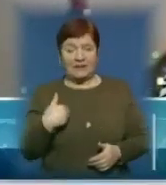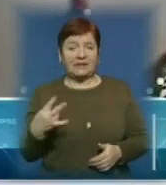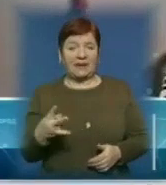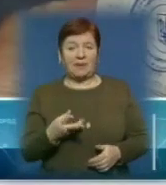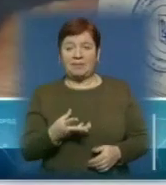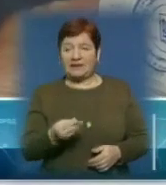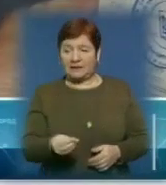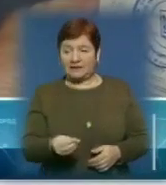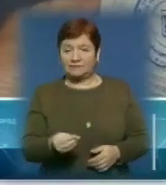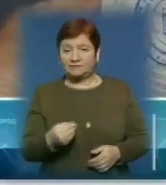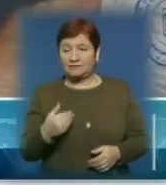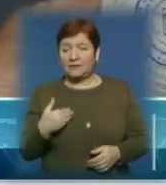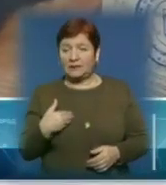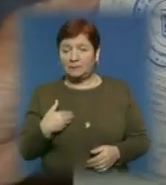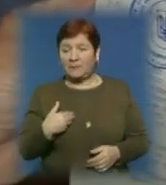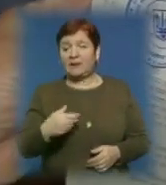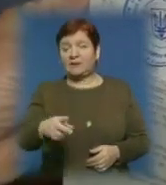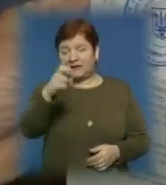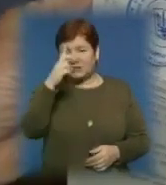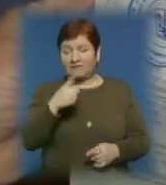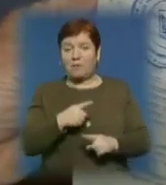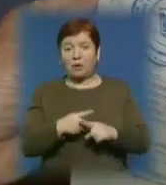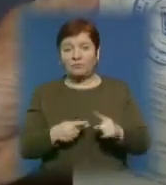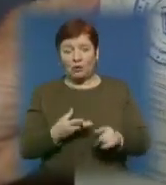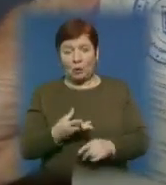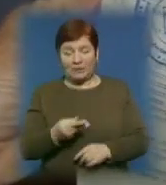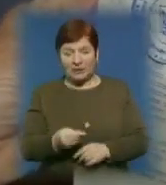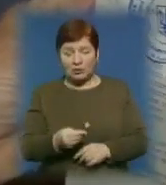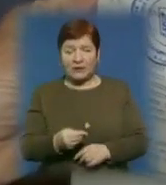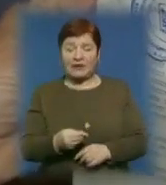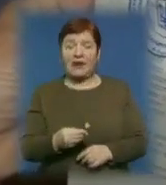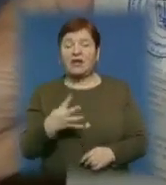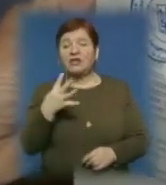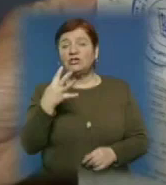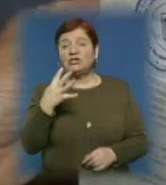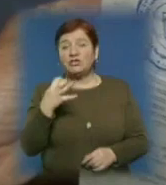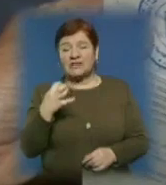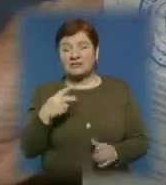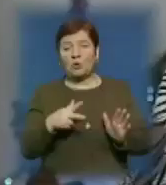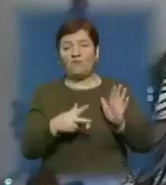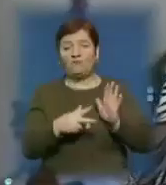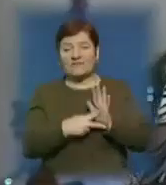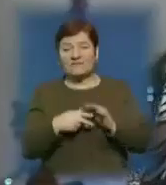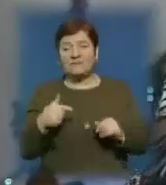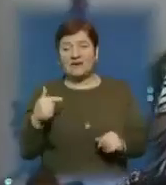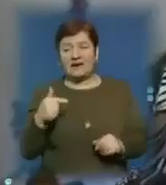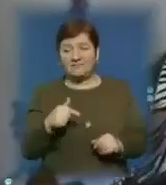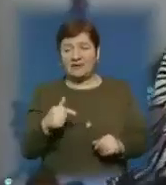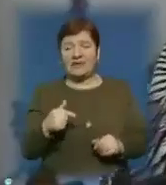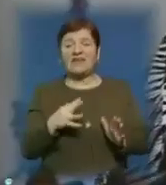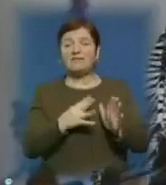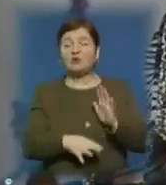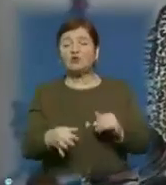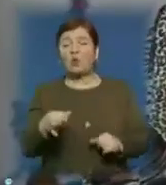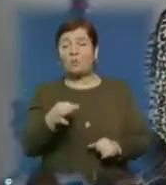Майже половину оплачує держава, а остальну оплачую я. 408 гривень і 90 копійок платить